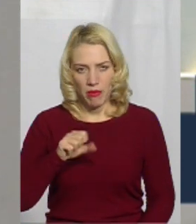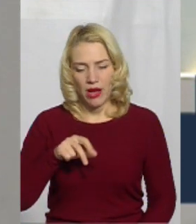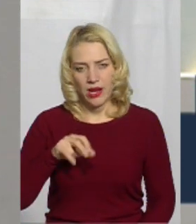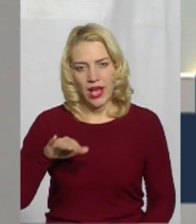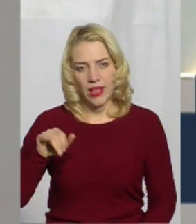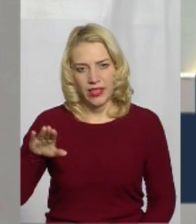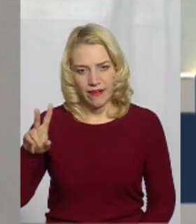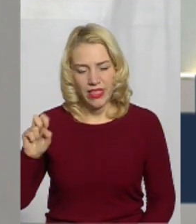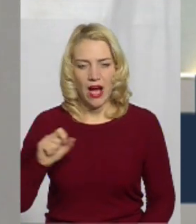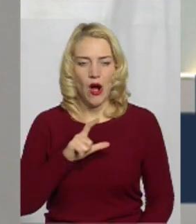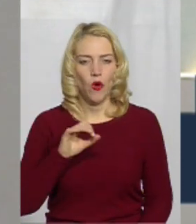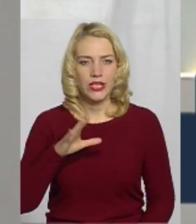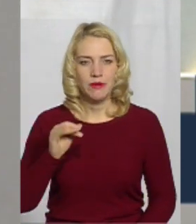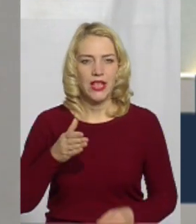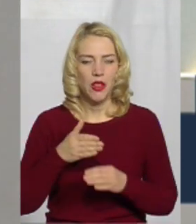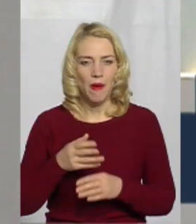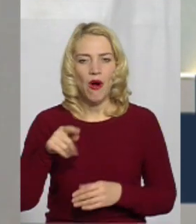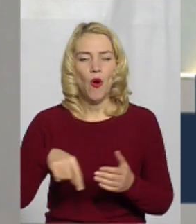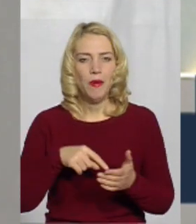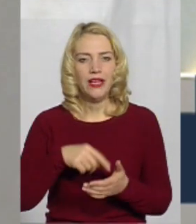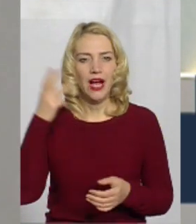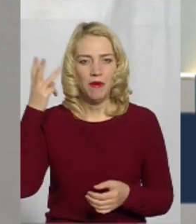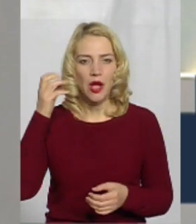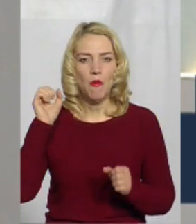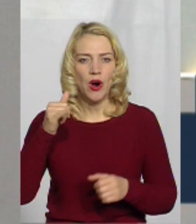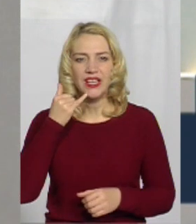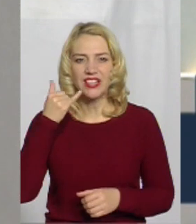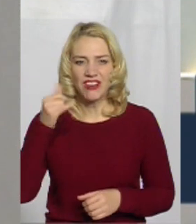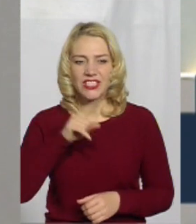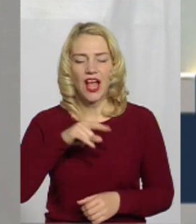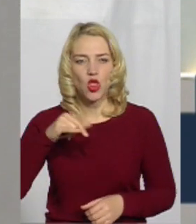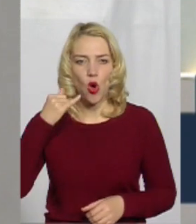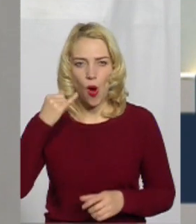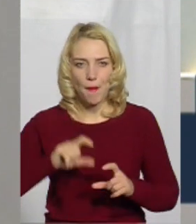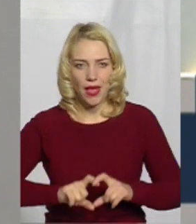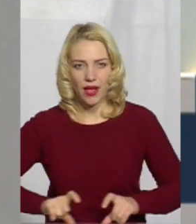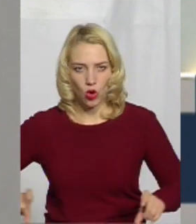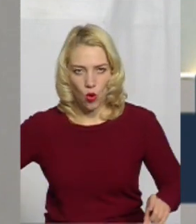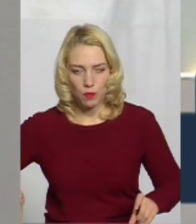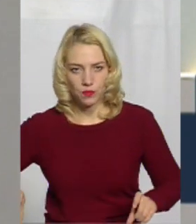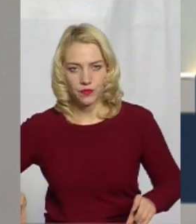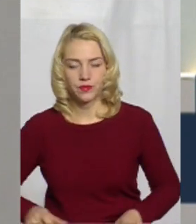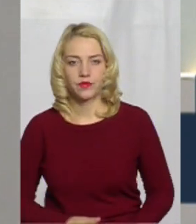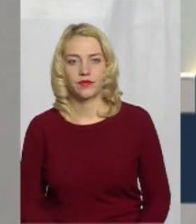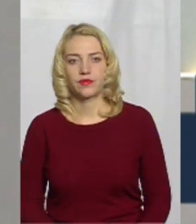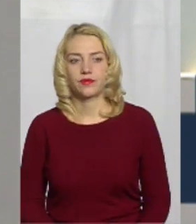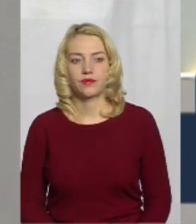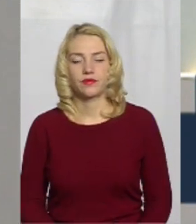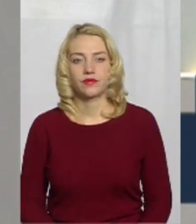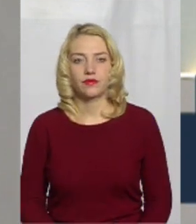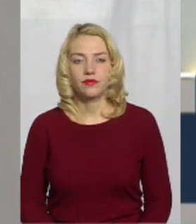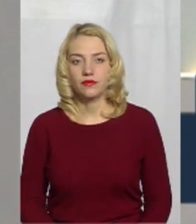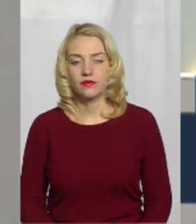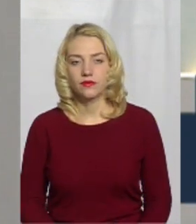місті Хмельницькому, можете телефонувати за номером 096-688-5068.